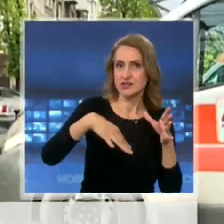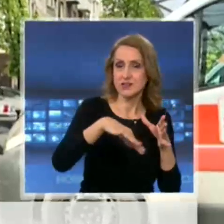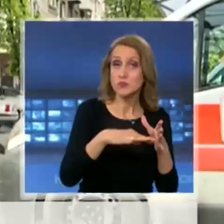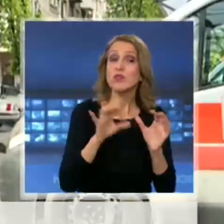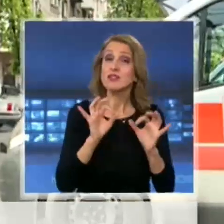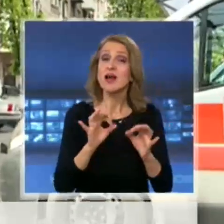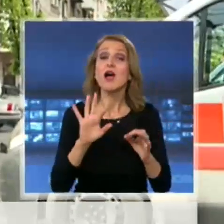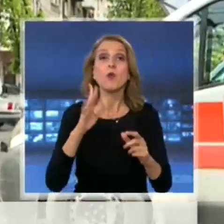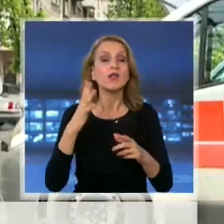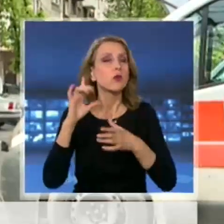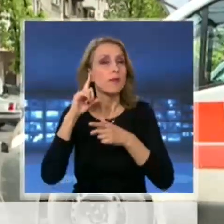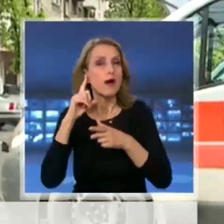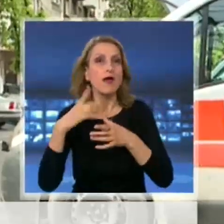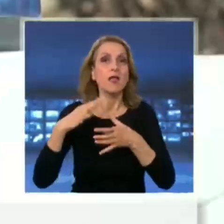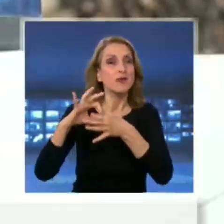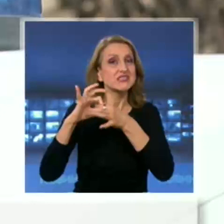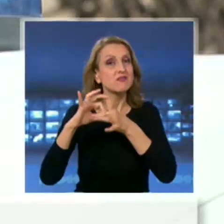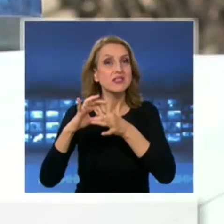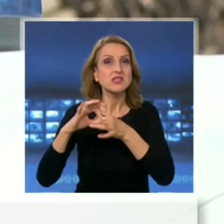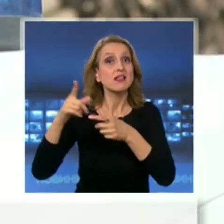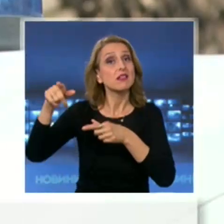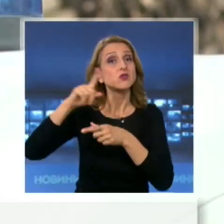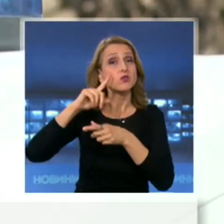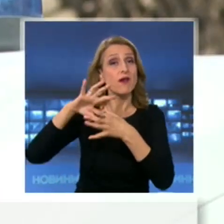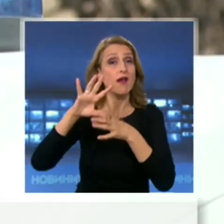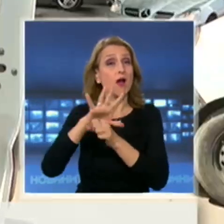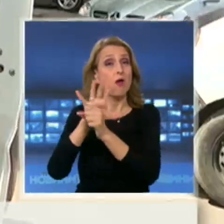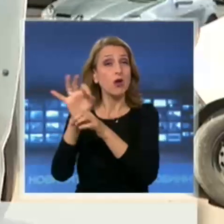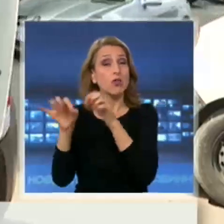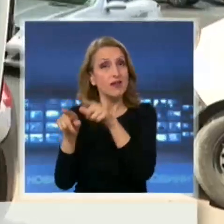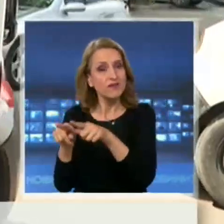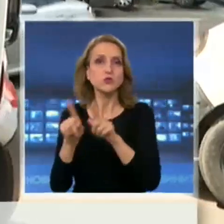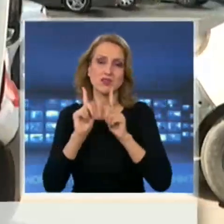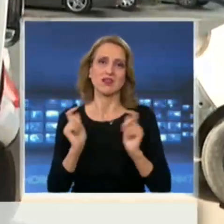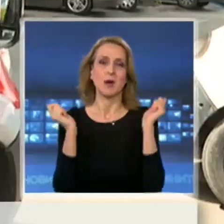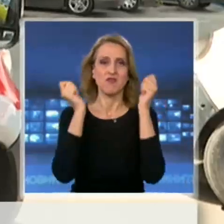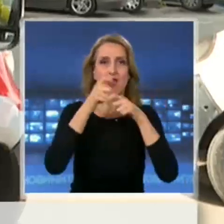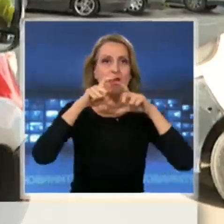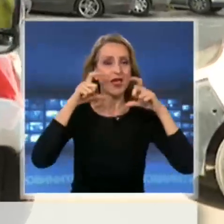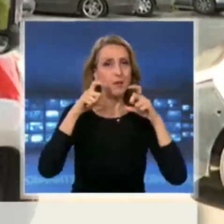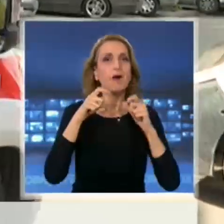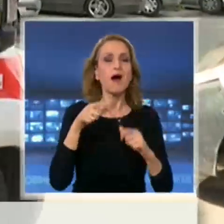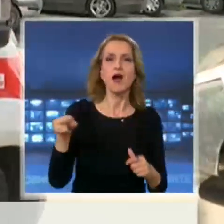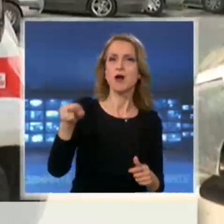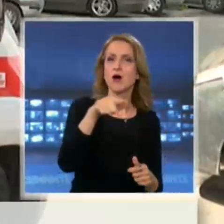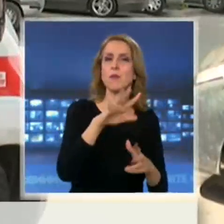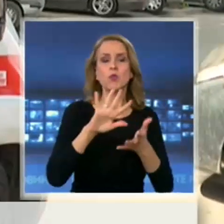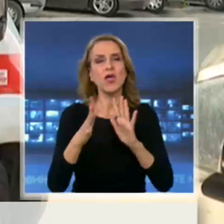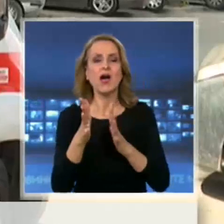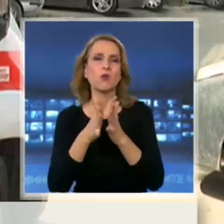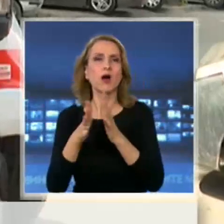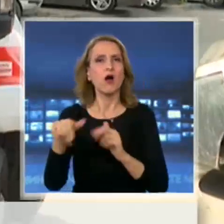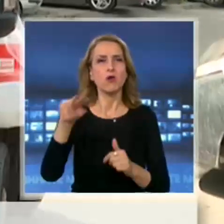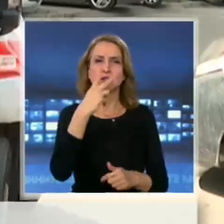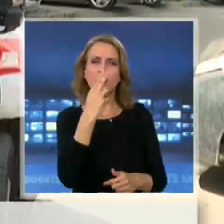само на сигнали свързани с симптоми на коронавирус. Но се оказва, че много от болните ги подвеждат, с което реално застрашават